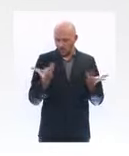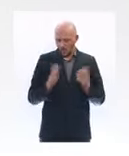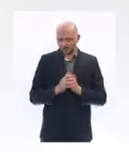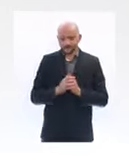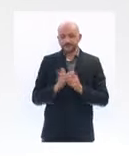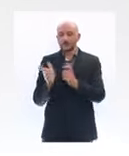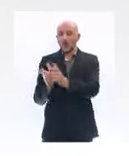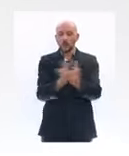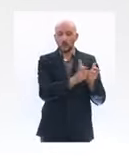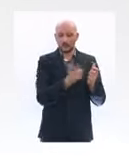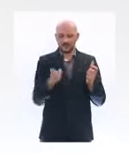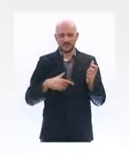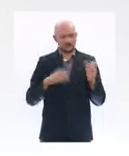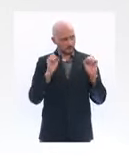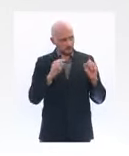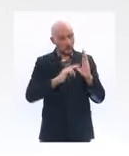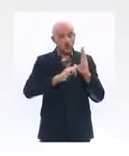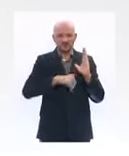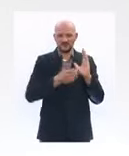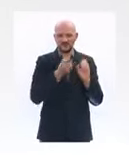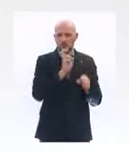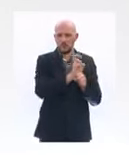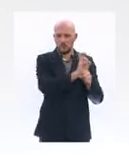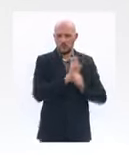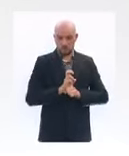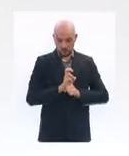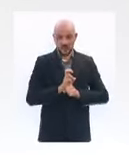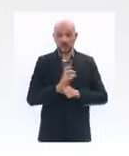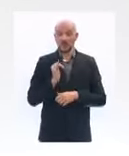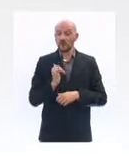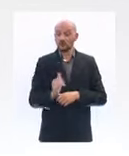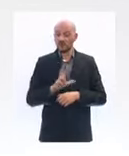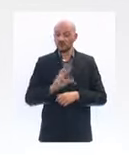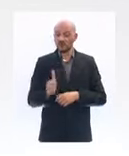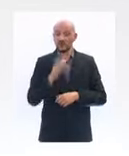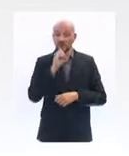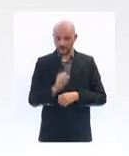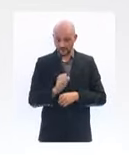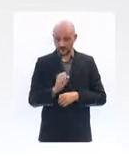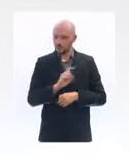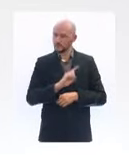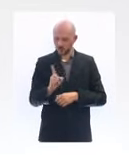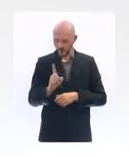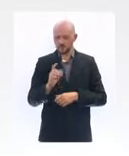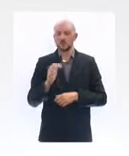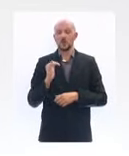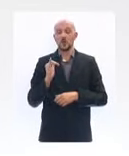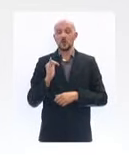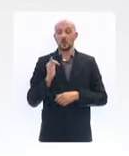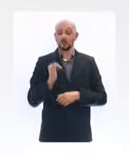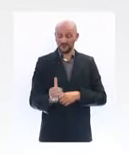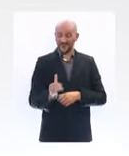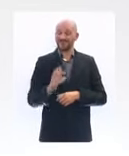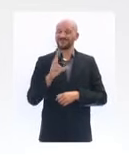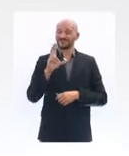désormais contracter un prêt garanti par l'État non pas jusqu'au 31 décembre 2020 mais jusqu'au 30 juin